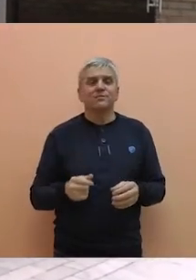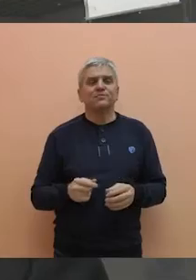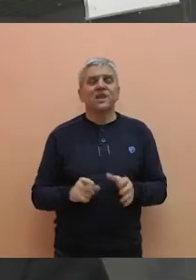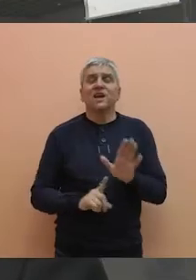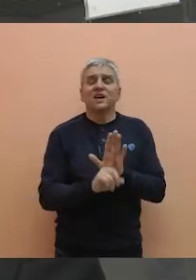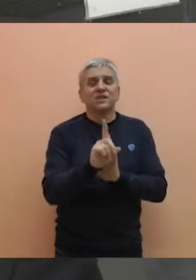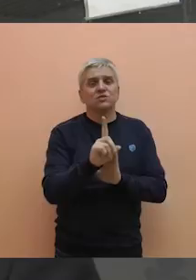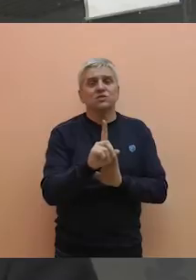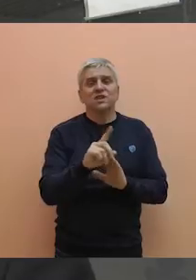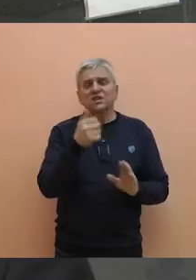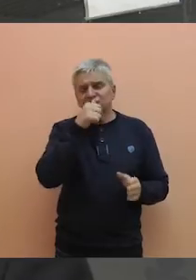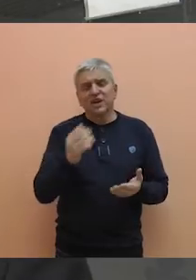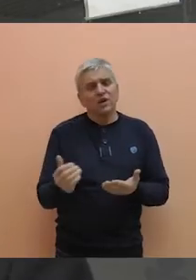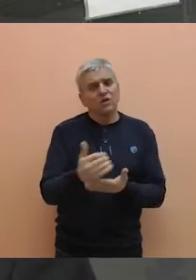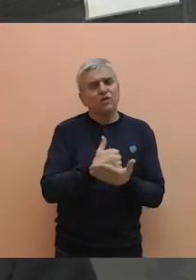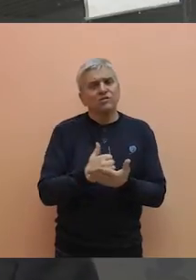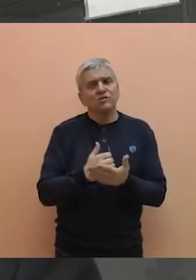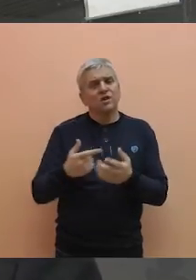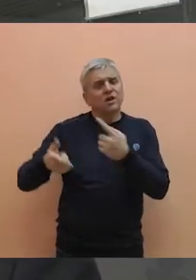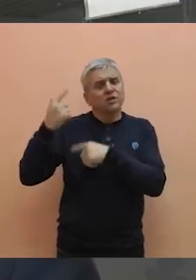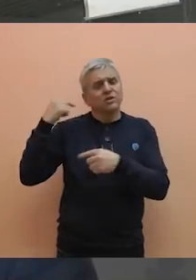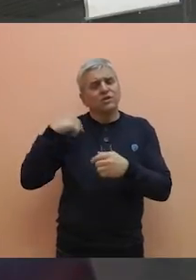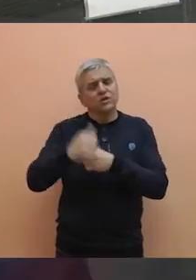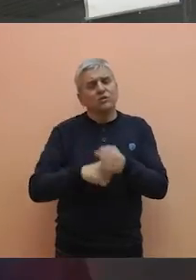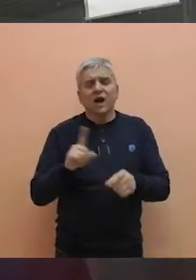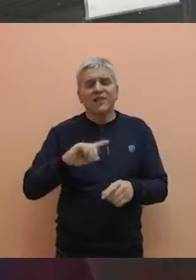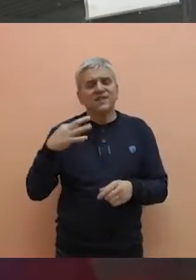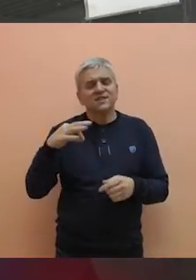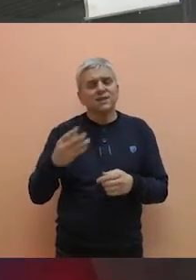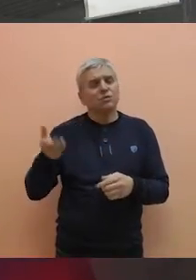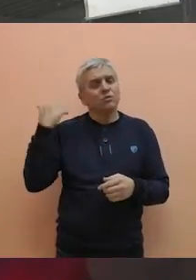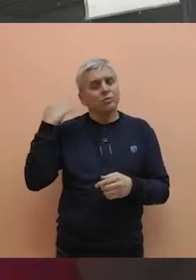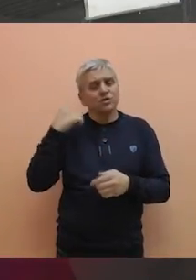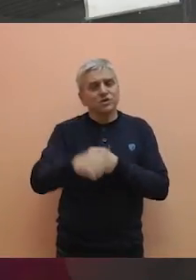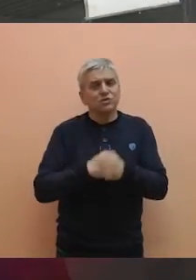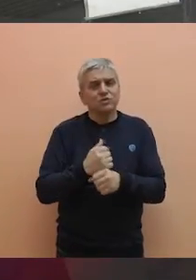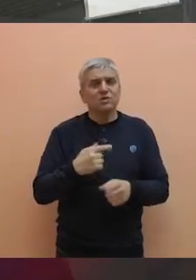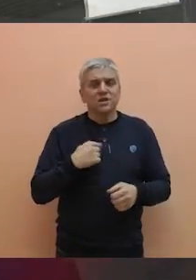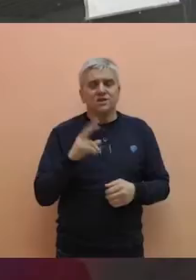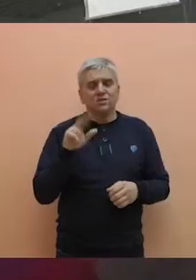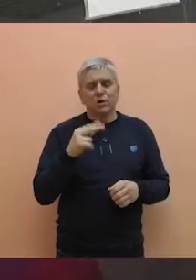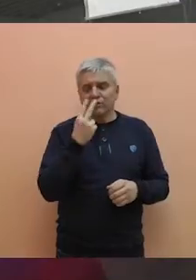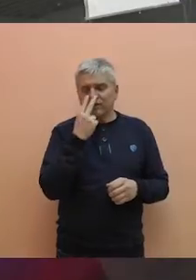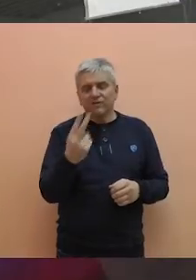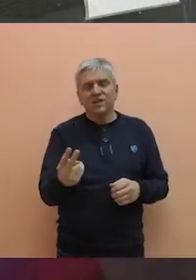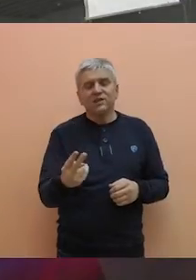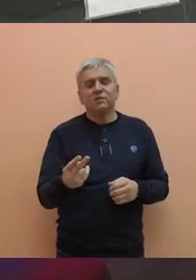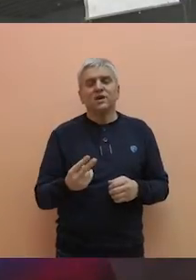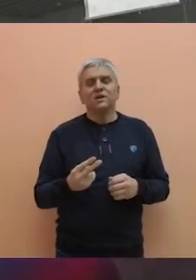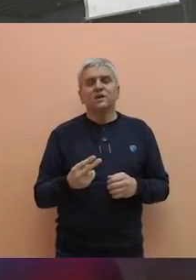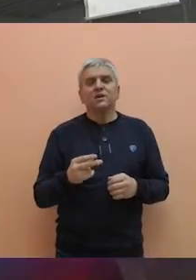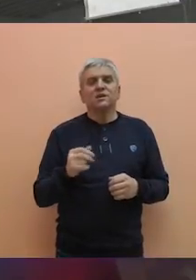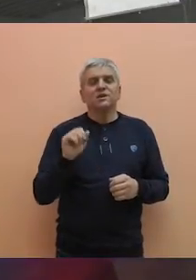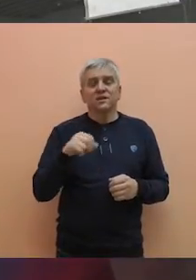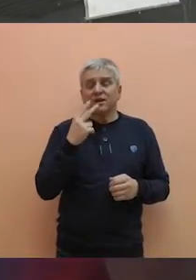uprave. Rezultat koji je ostvaren u prethodnoj godini, ali ne samo u prethodnoj godini, imao sam tu priliku, čast i